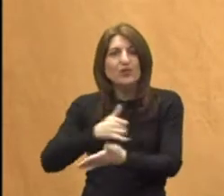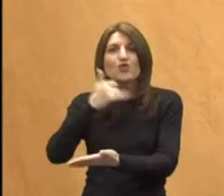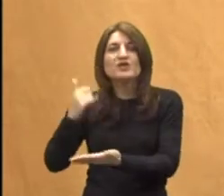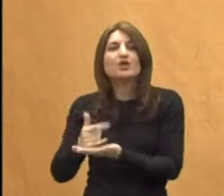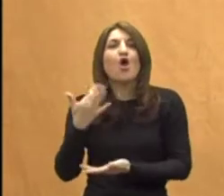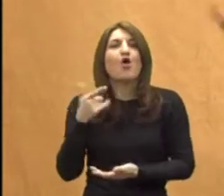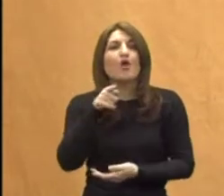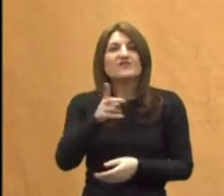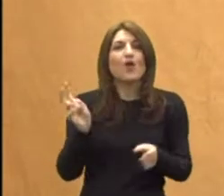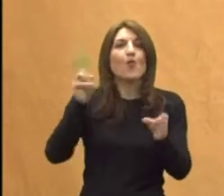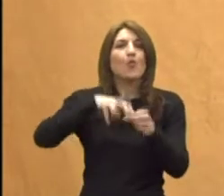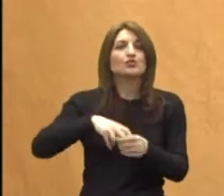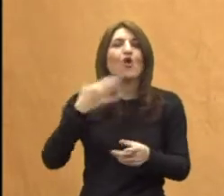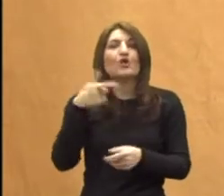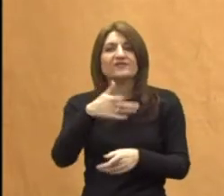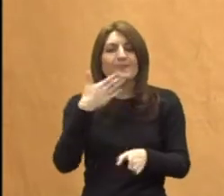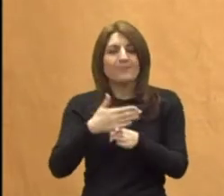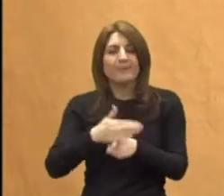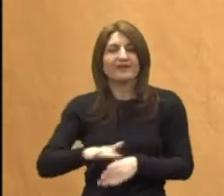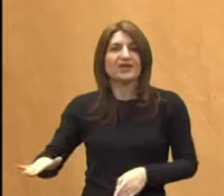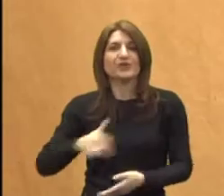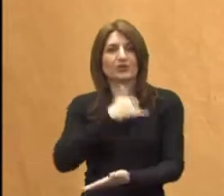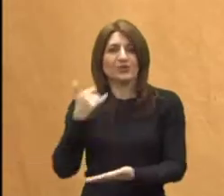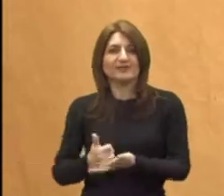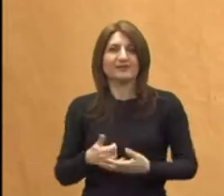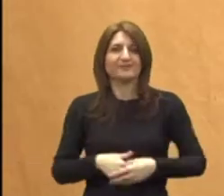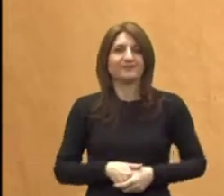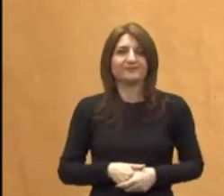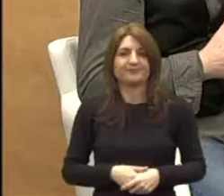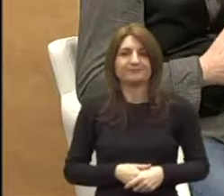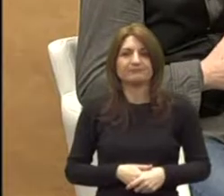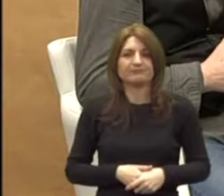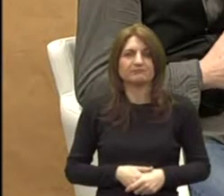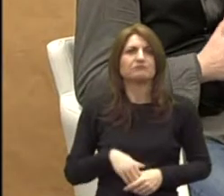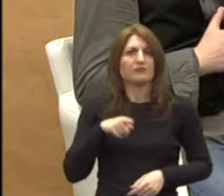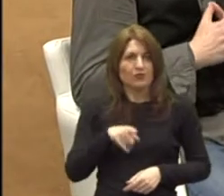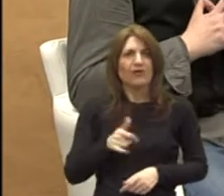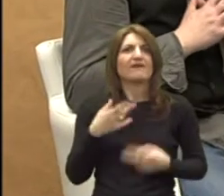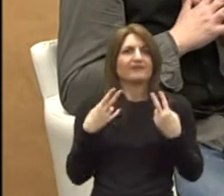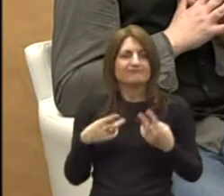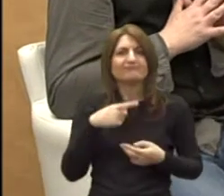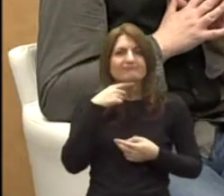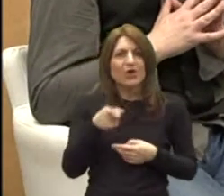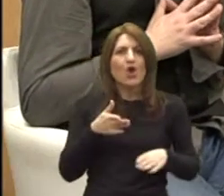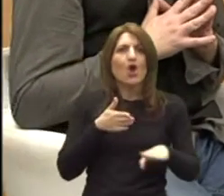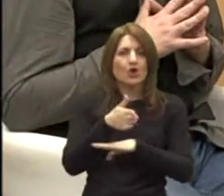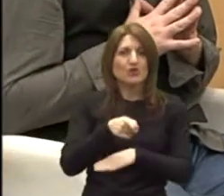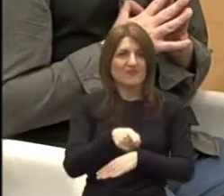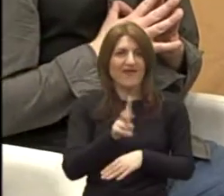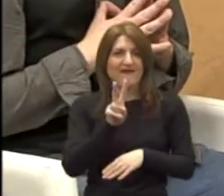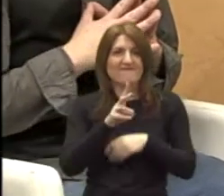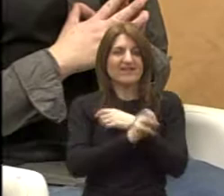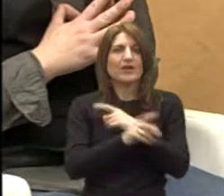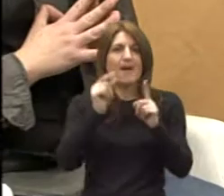uključili ili pomogli u njihovima? Pa evo, to je važno reći da je kroz potočnicu